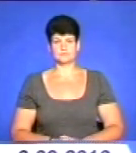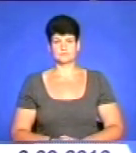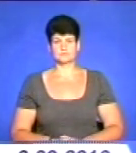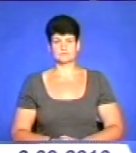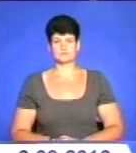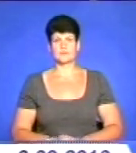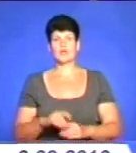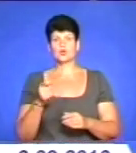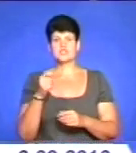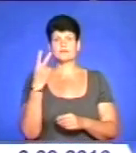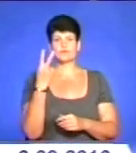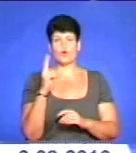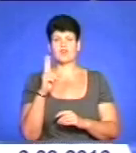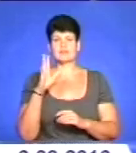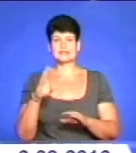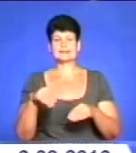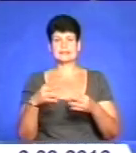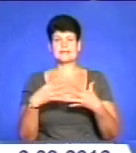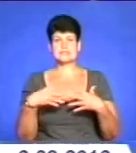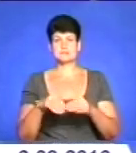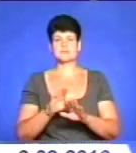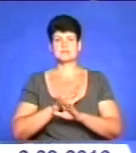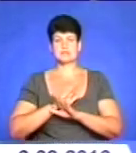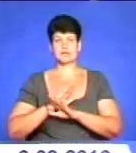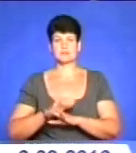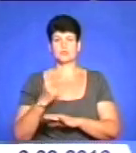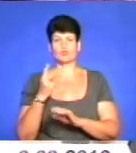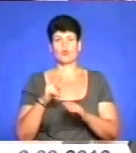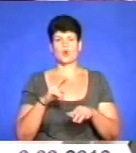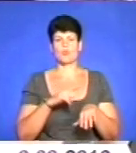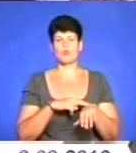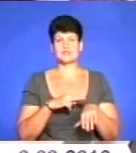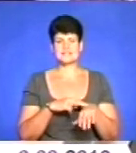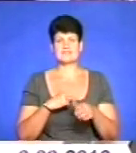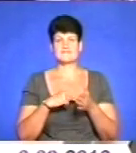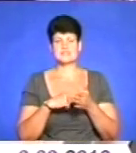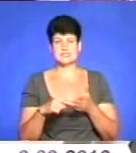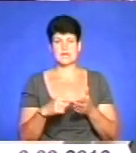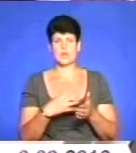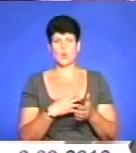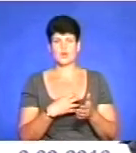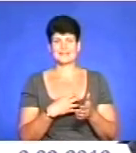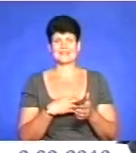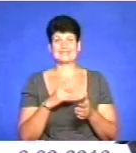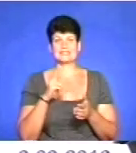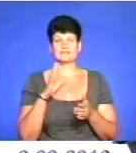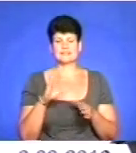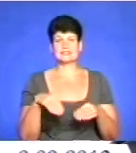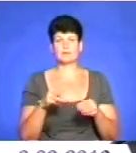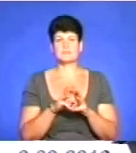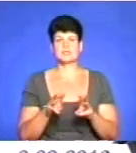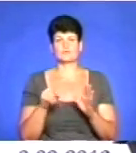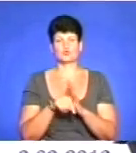Ключи від двох квартир вручили сім'ям загиблих на Тернопільщині поліцейських. Відзнаки МВС та ордер на квартири вручив міністр